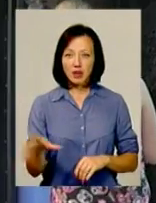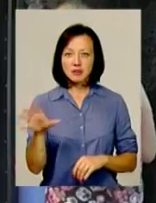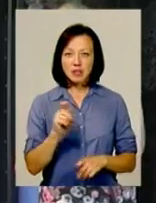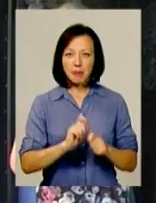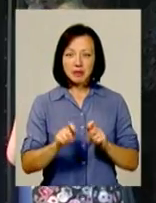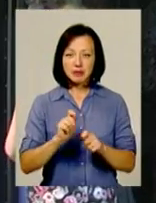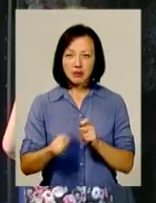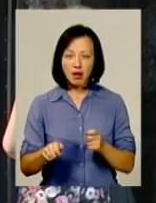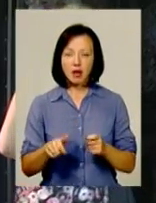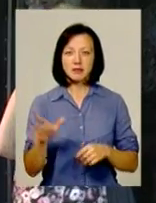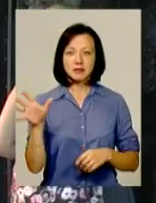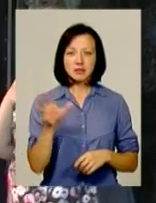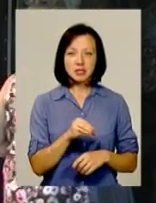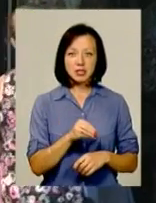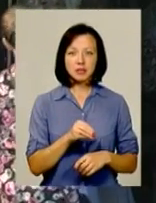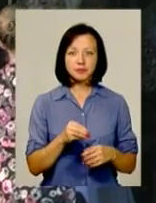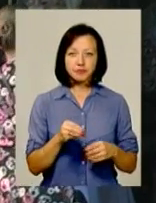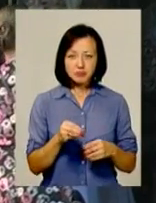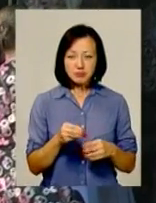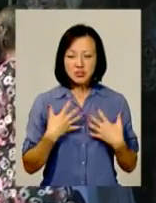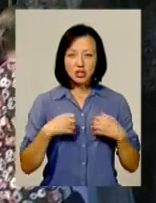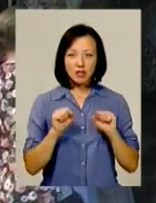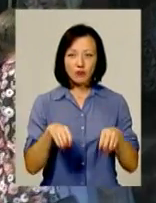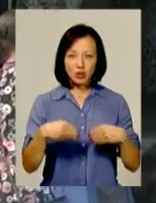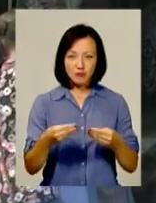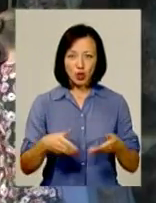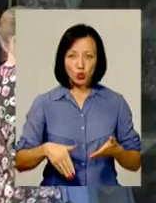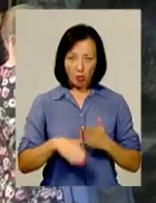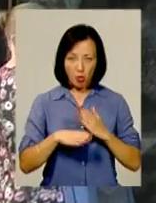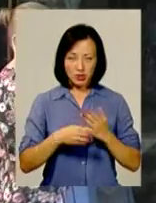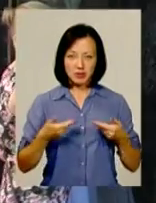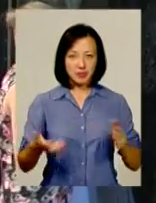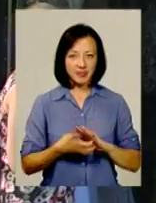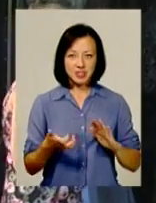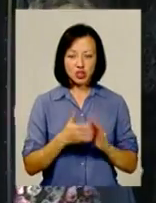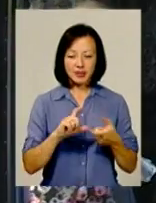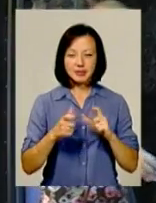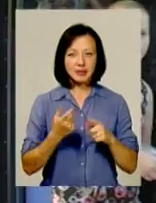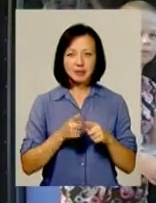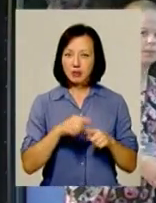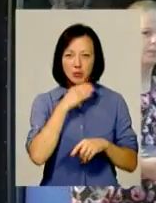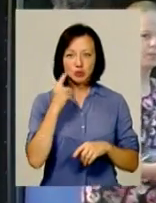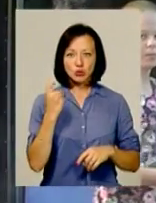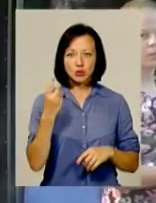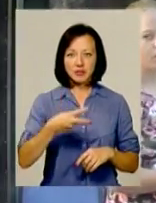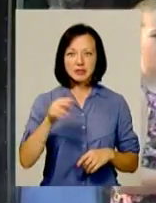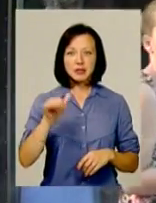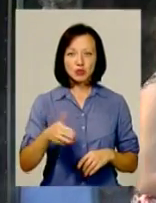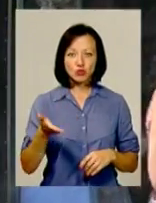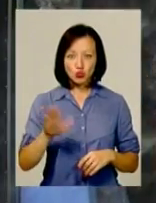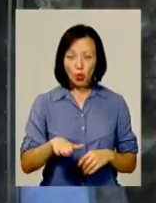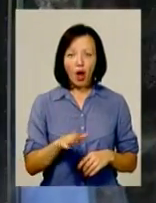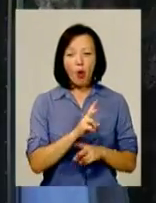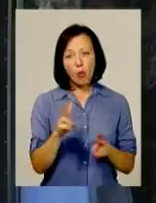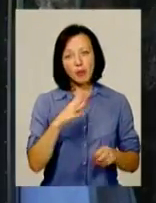меценатів, всіх жертводавців допомогти нам. Нам зараз не вистачає цегли, це небагато, 120 тисяч. Для